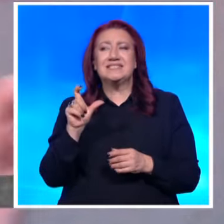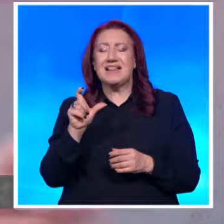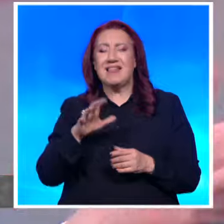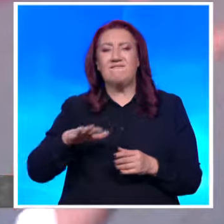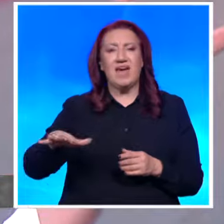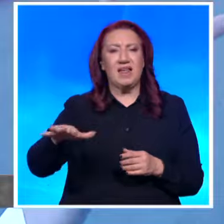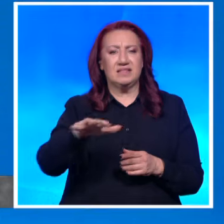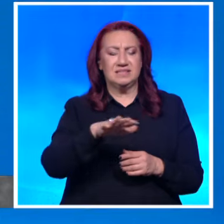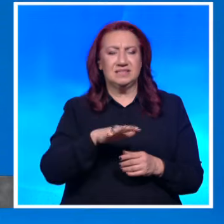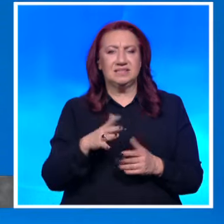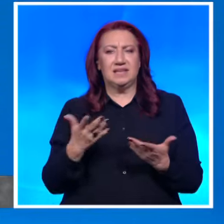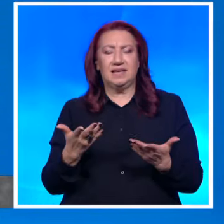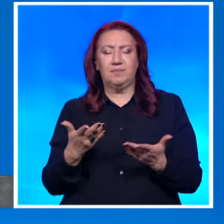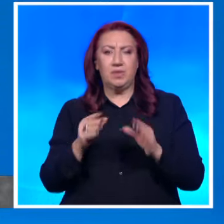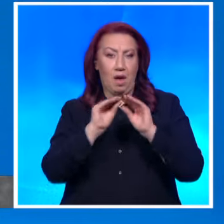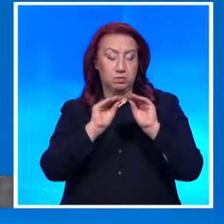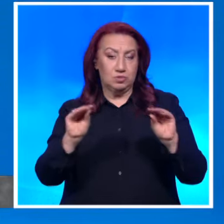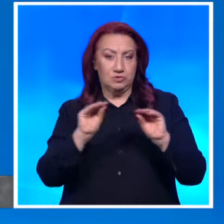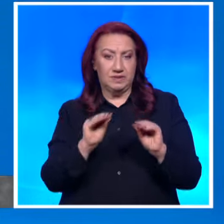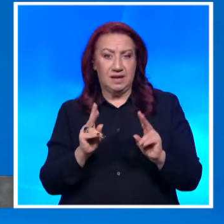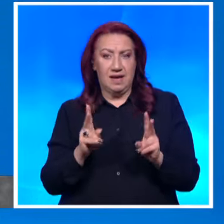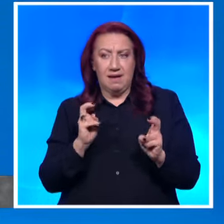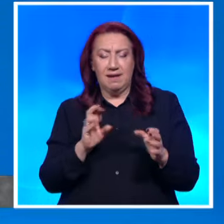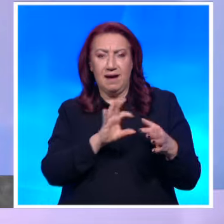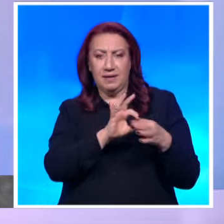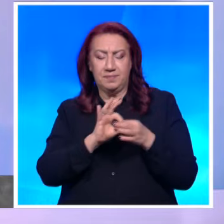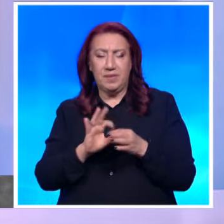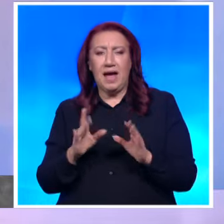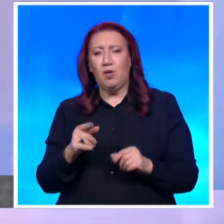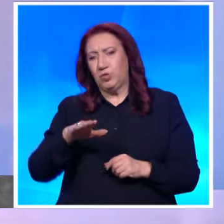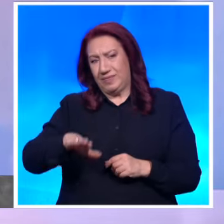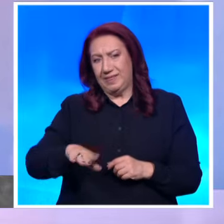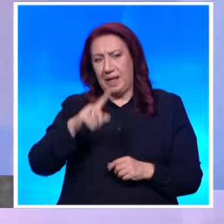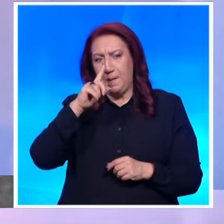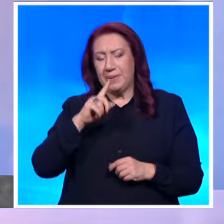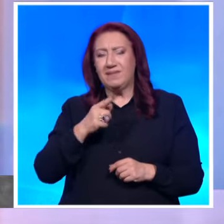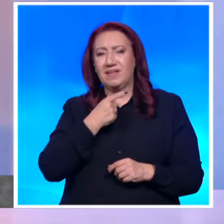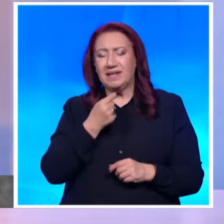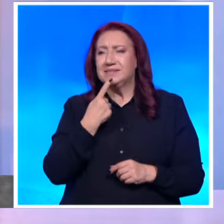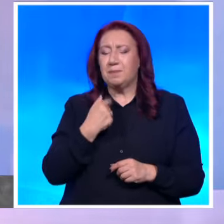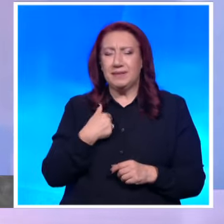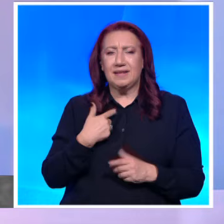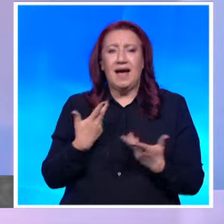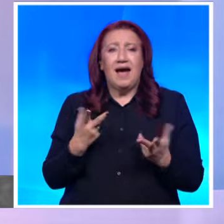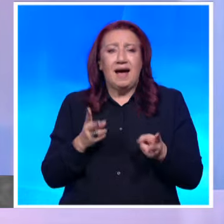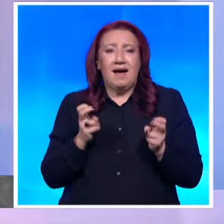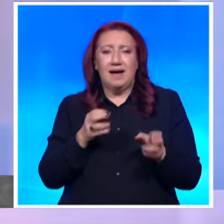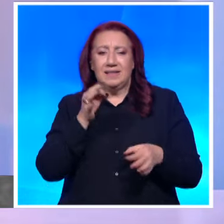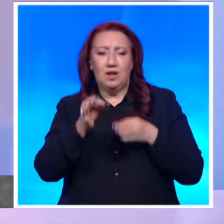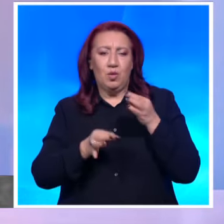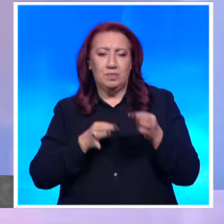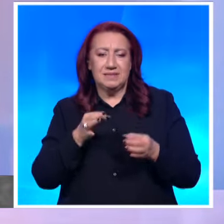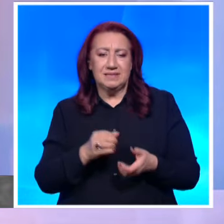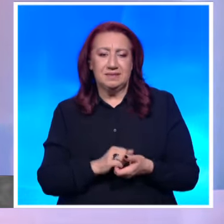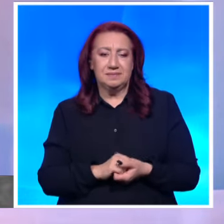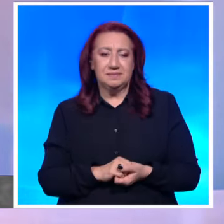Как тези точки да ги навържим, ако един първокласник ни попита как да му ги обясним? Какво са правили Кирил и Методий? Подговорът разбира